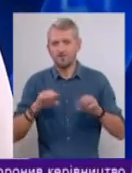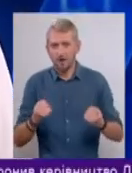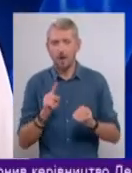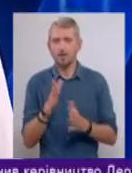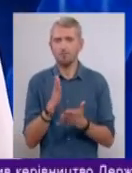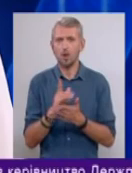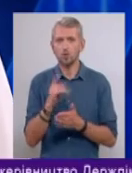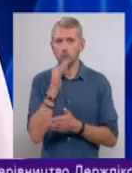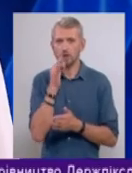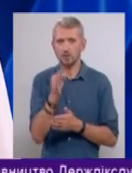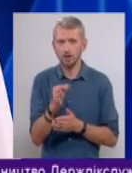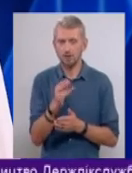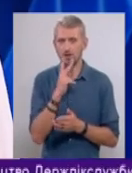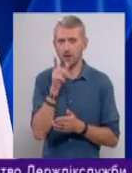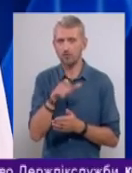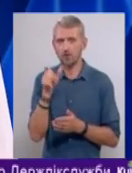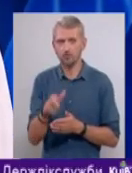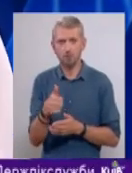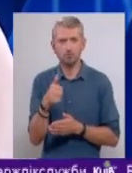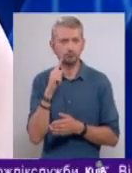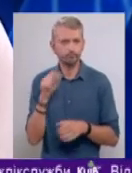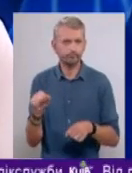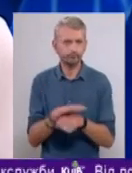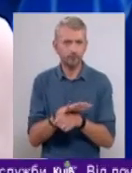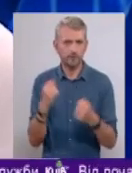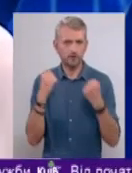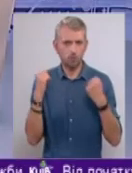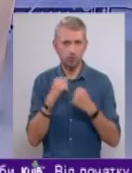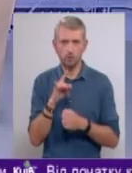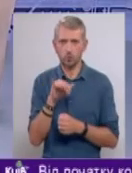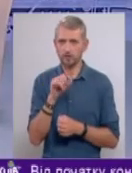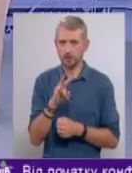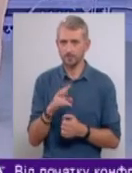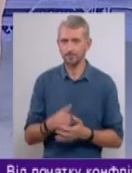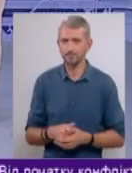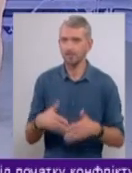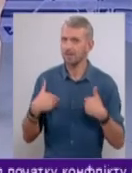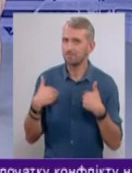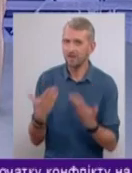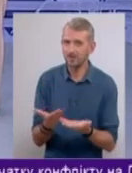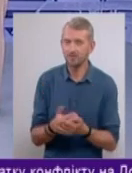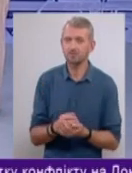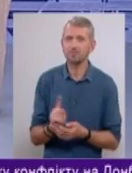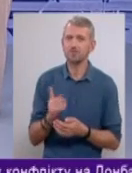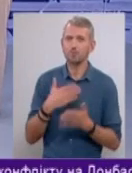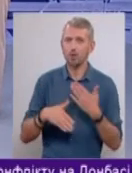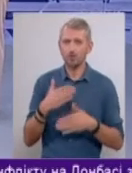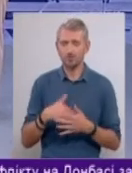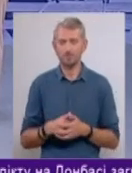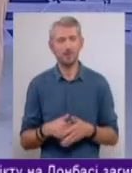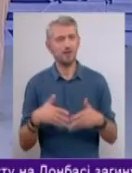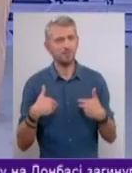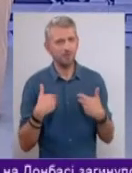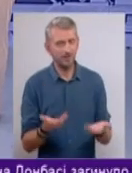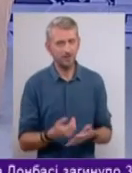але має що сказати глядачам, добре знаної спортивній журналістиці Руслан Свірін. Привіт. Чи порадуєш спортивних